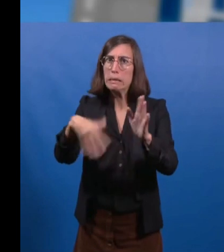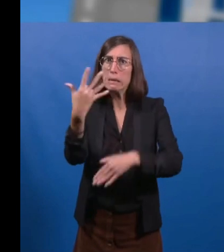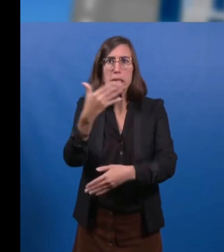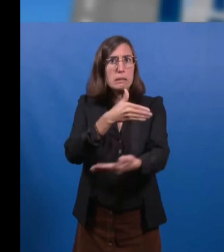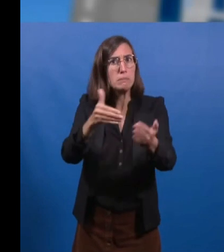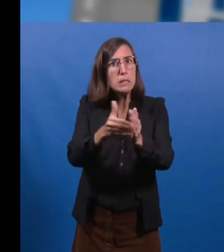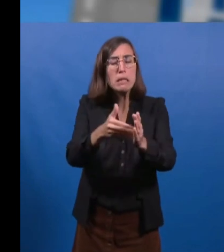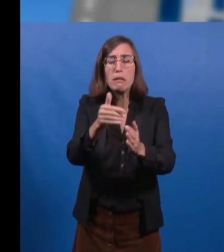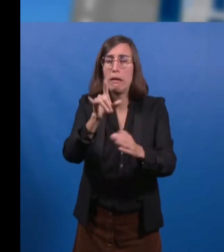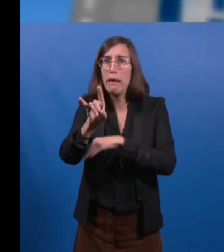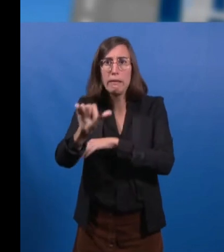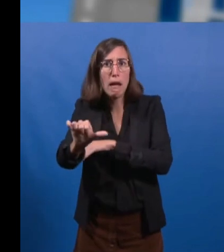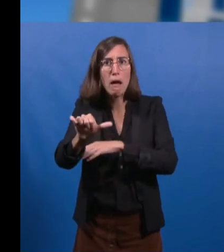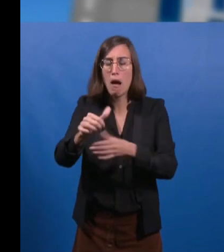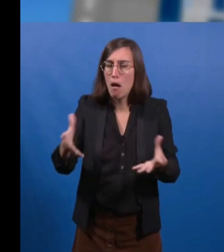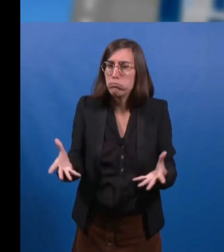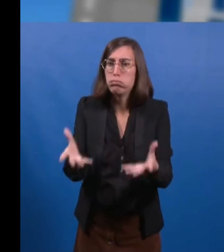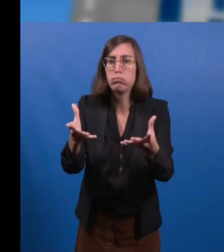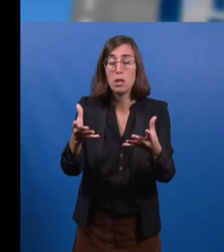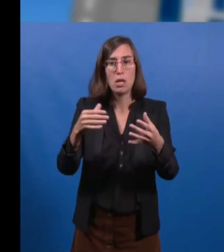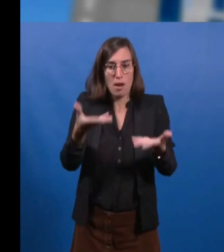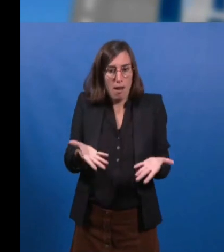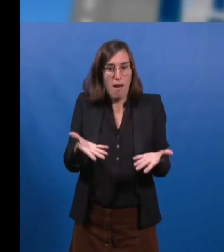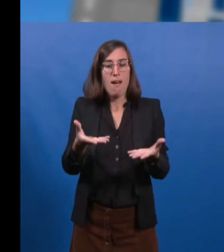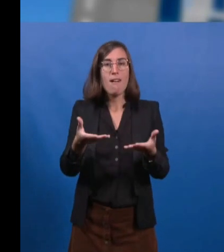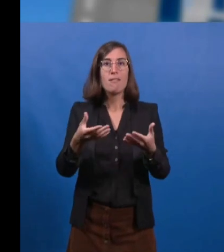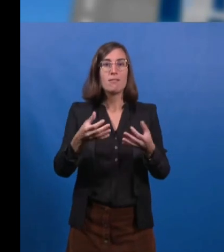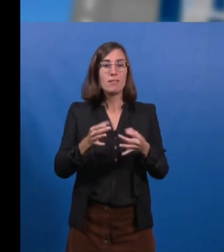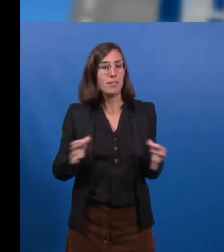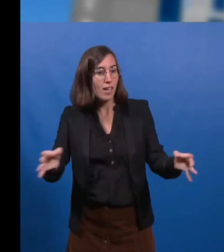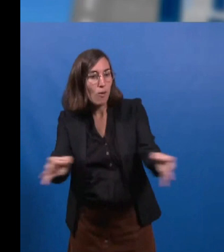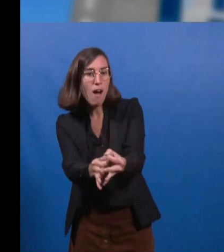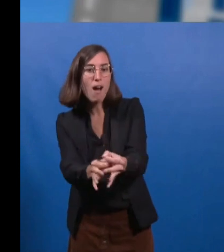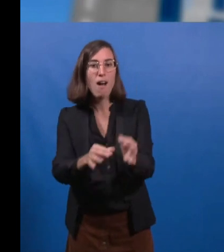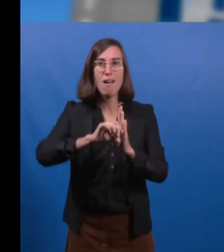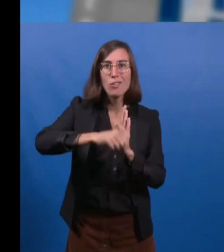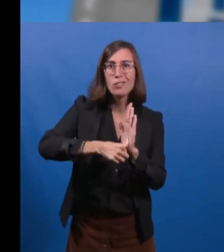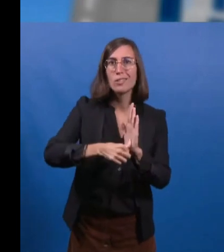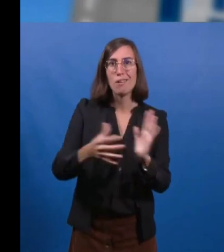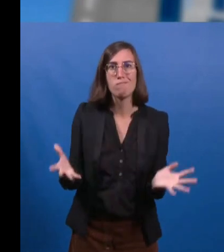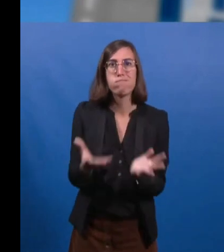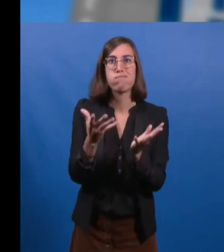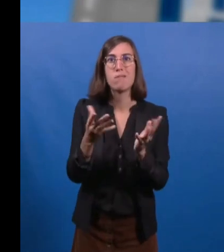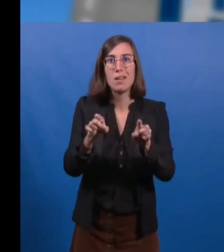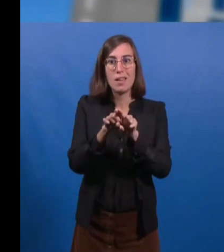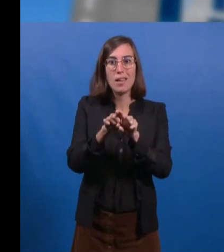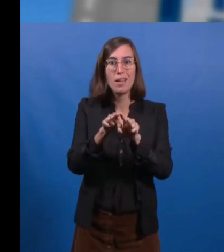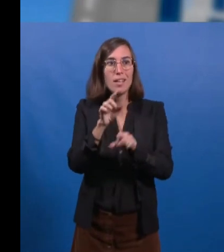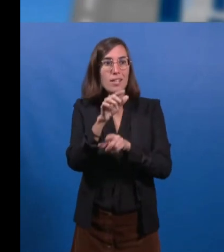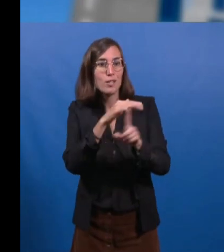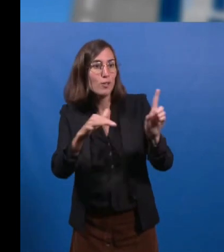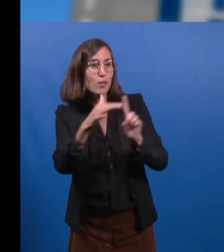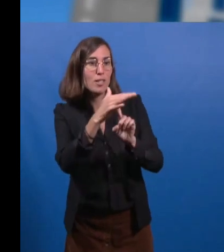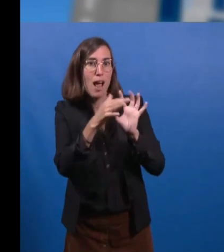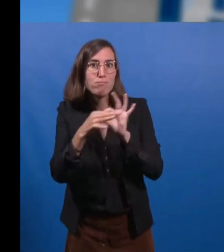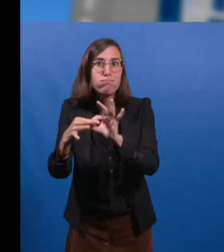défendre une certaine identité de notre terroir, mais aussi, bien évidemment, améliorer la cohésion sociale et la